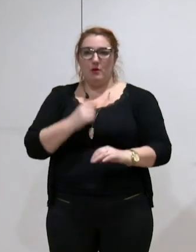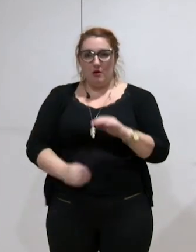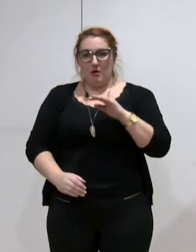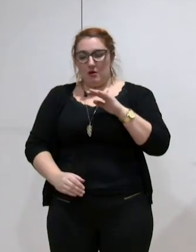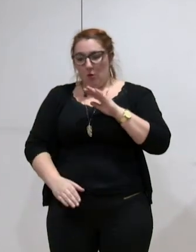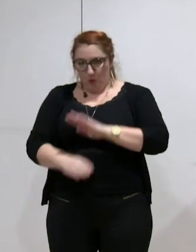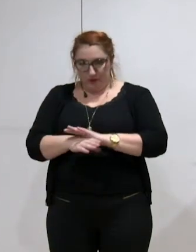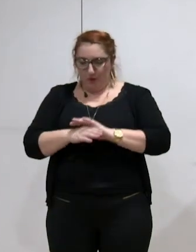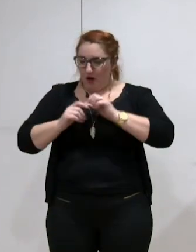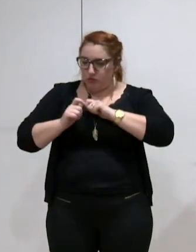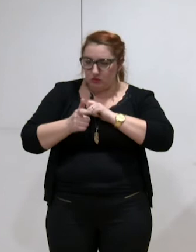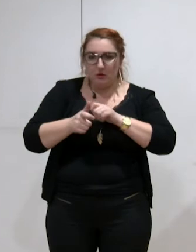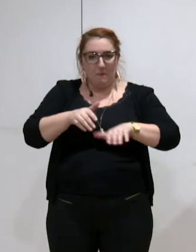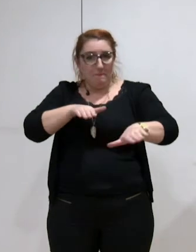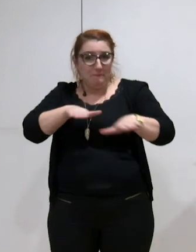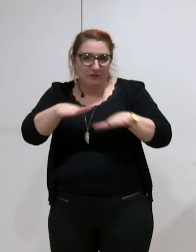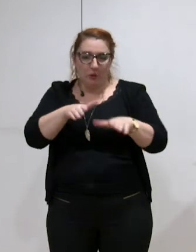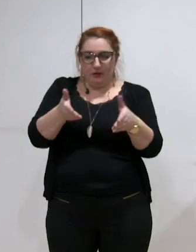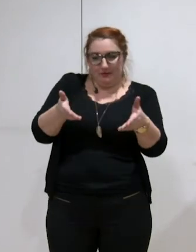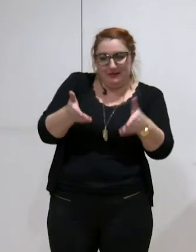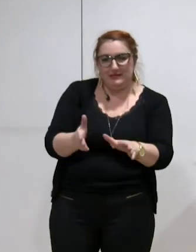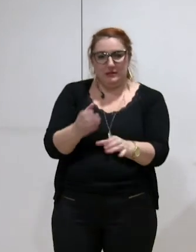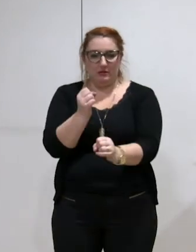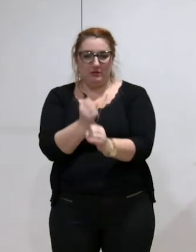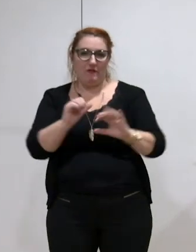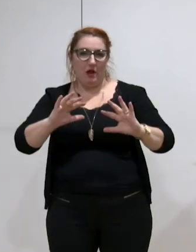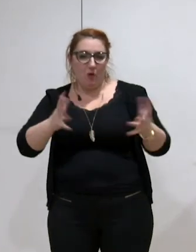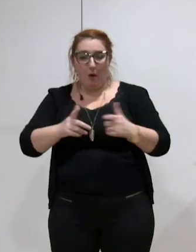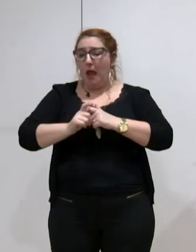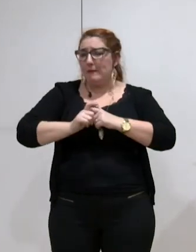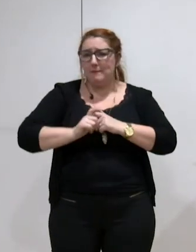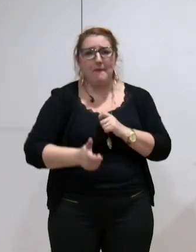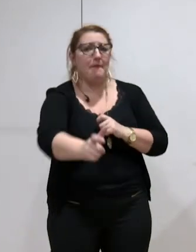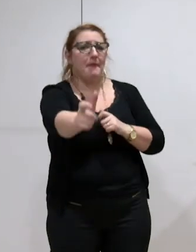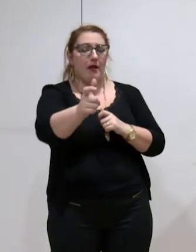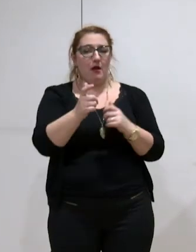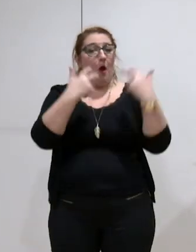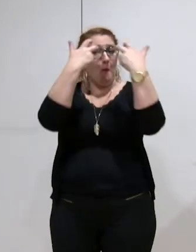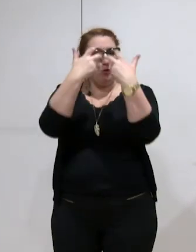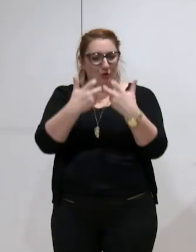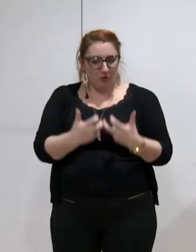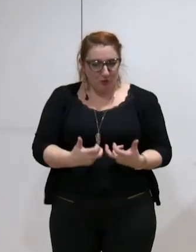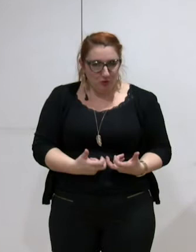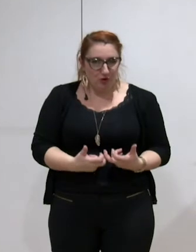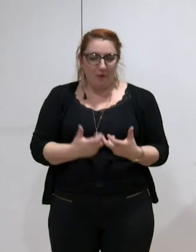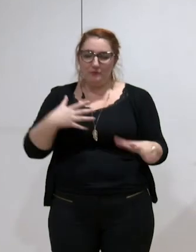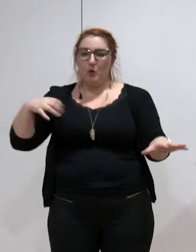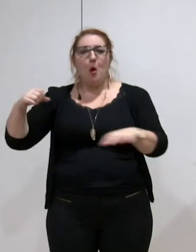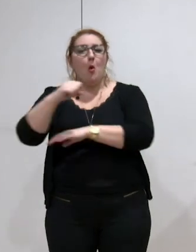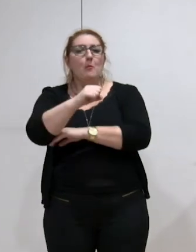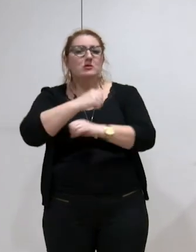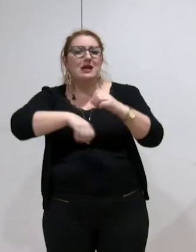choisir la méthodologie, et puis, après, définir les montants prélevés sur les attributions de